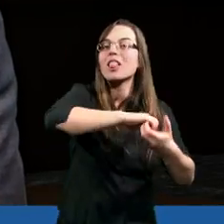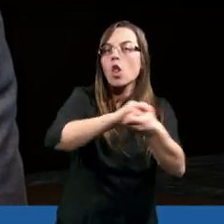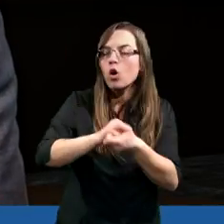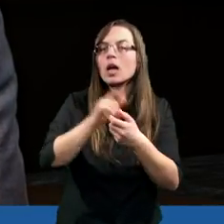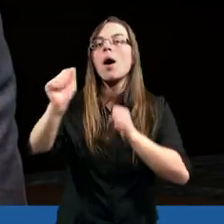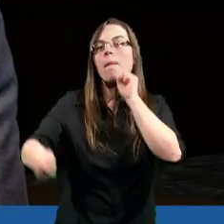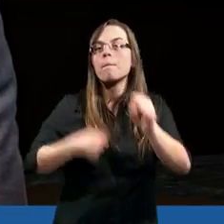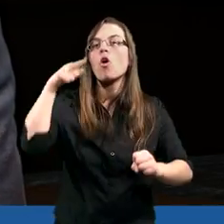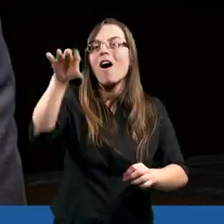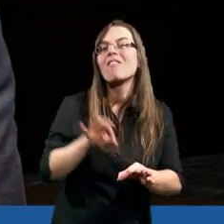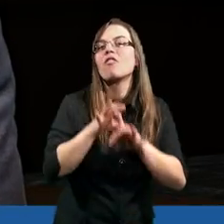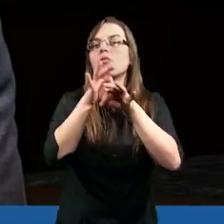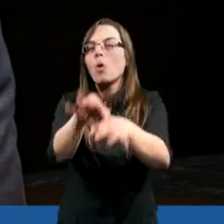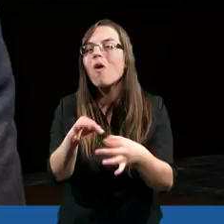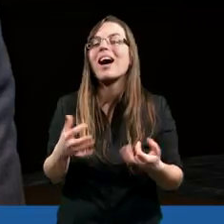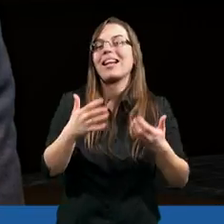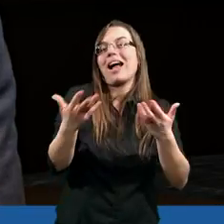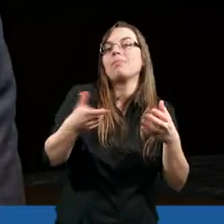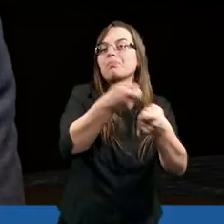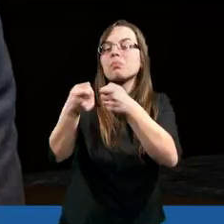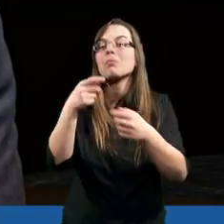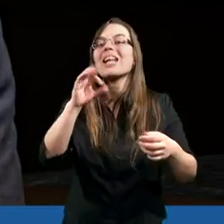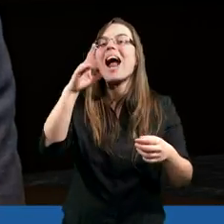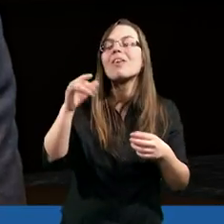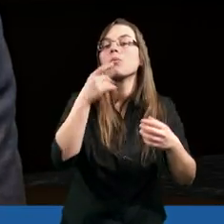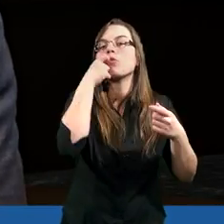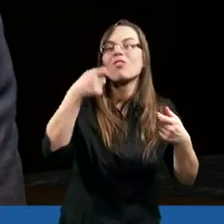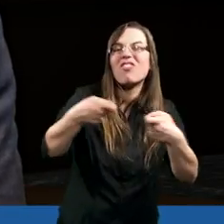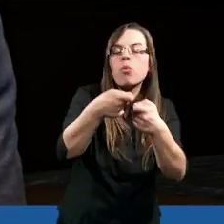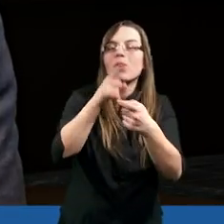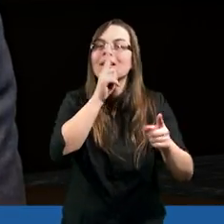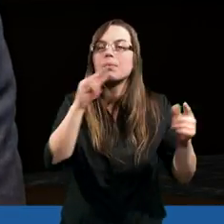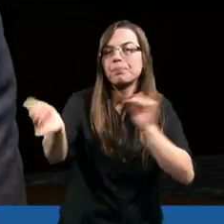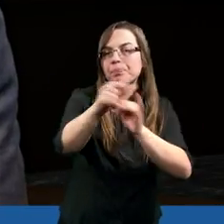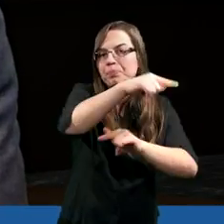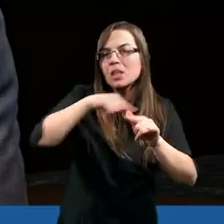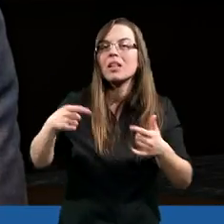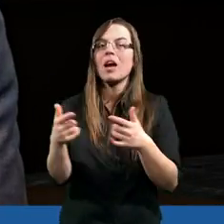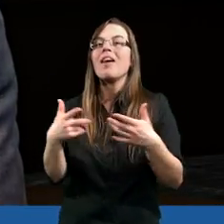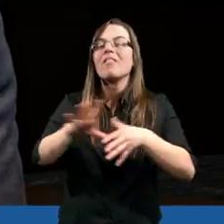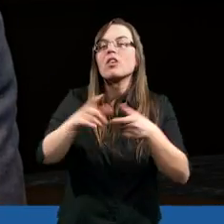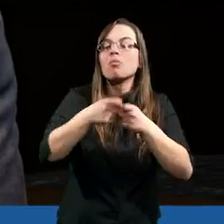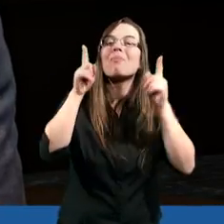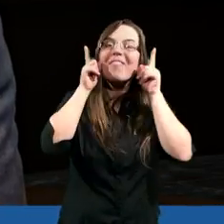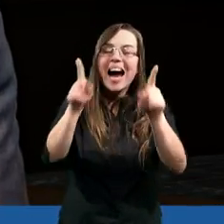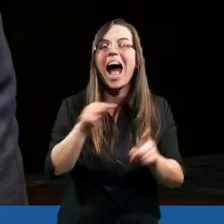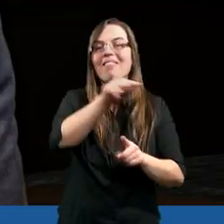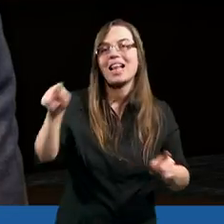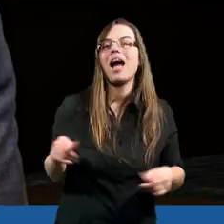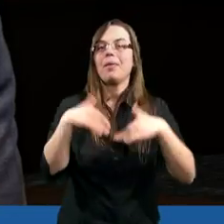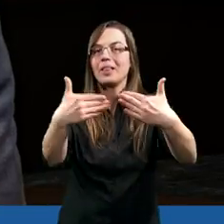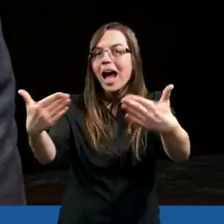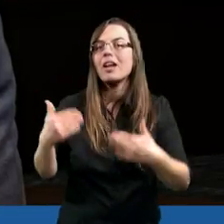Po pierwsze On wprowadza prawdę. Pan Jezus powiedział ja muszę odejść po to, żeby przyszedł Duch Święty i wprowadził was w prawdę.